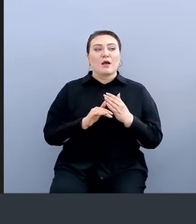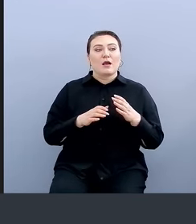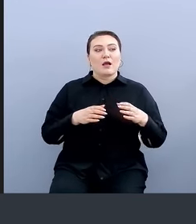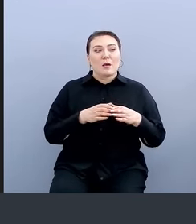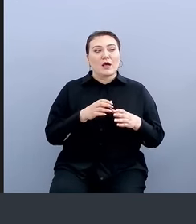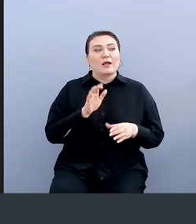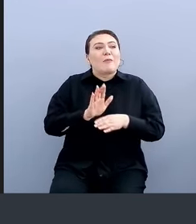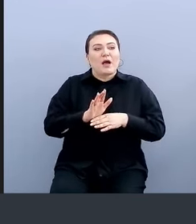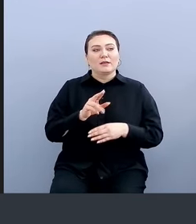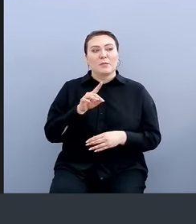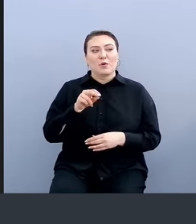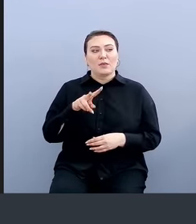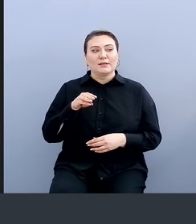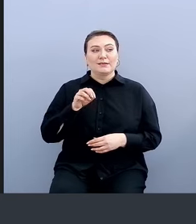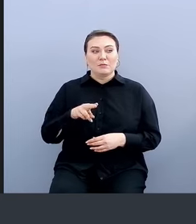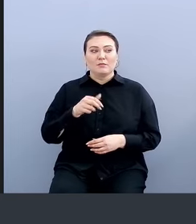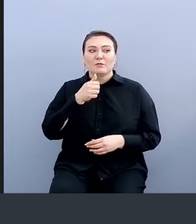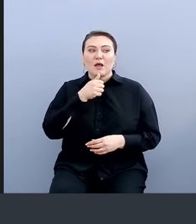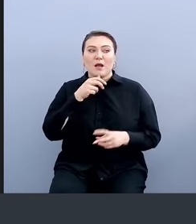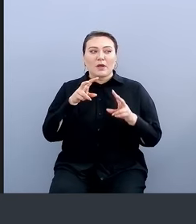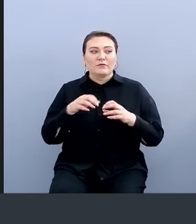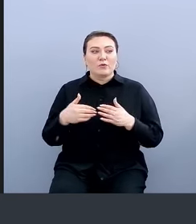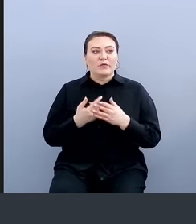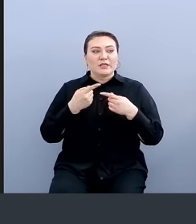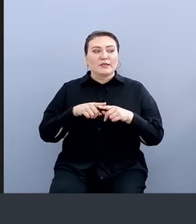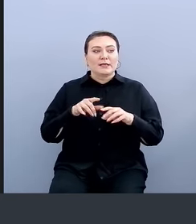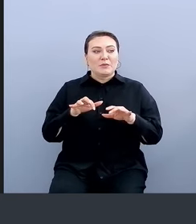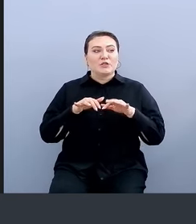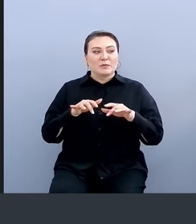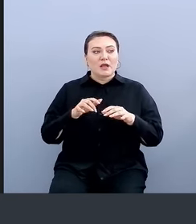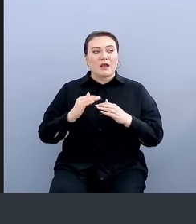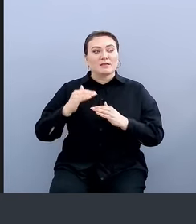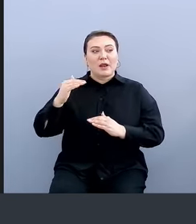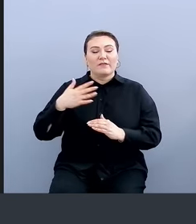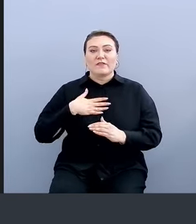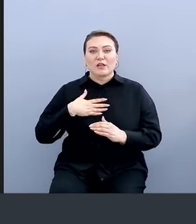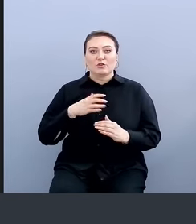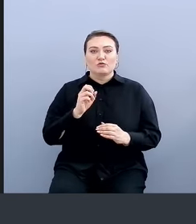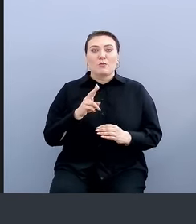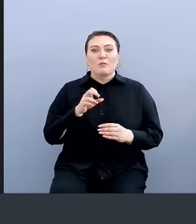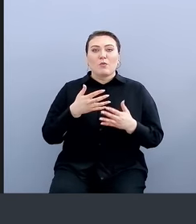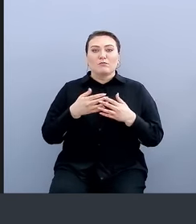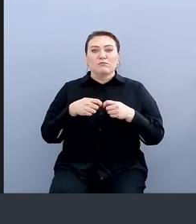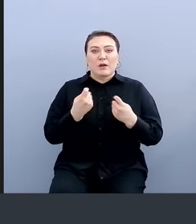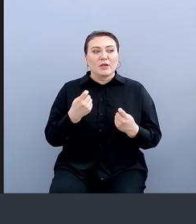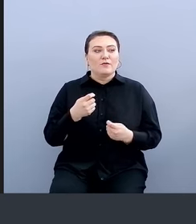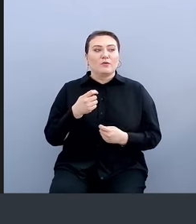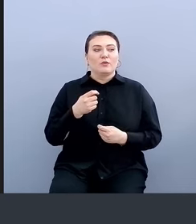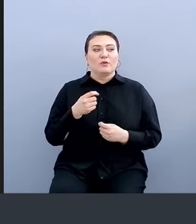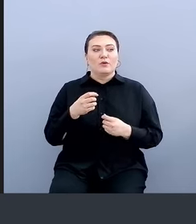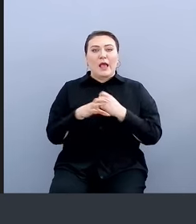обкатываем новые техники, пишем кастомные алерты в наш сок по пробиву endpoints.